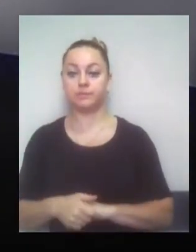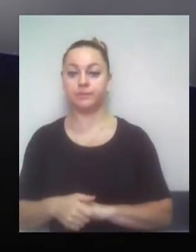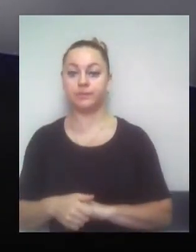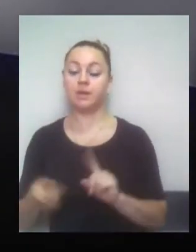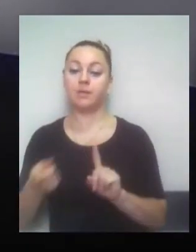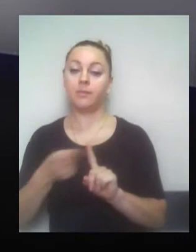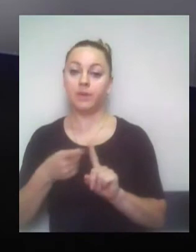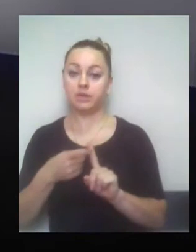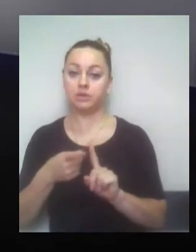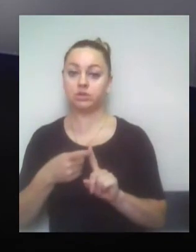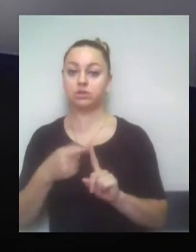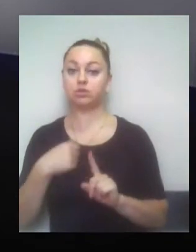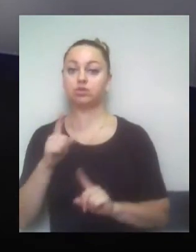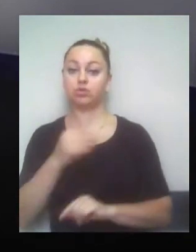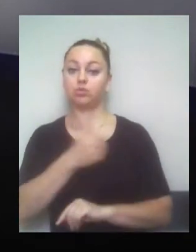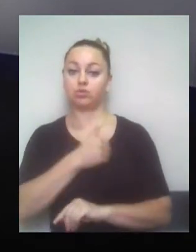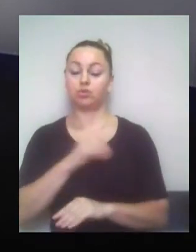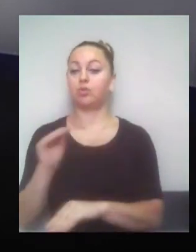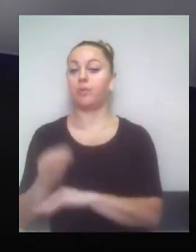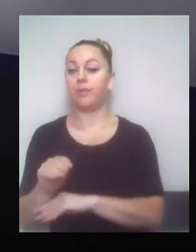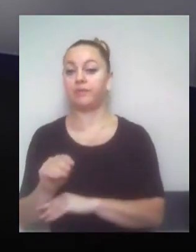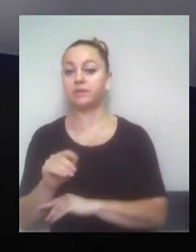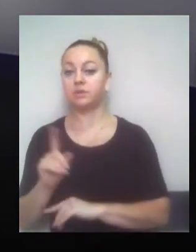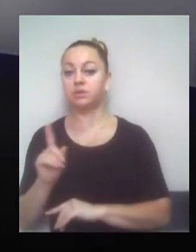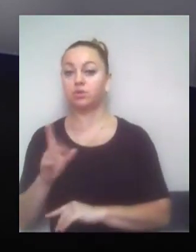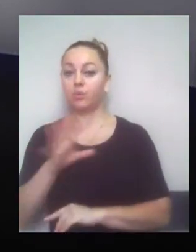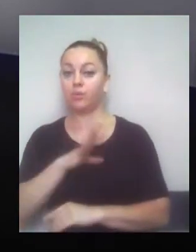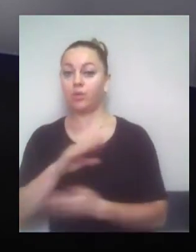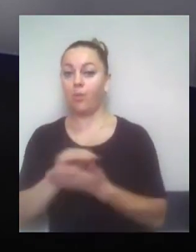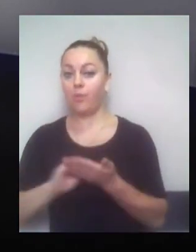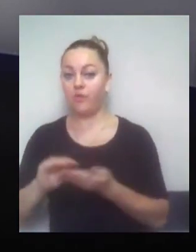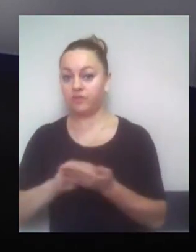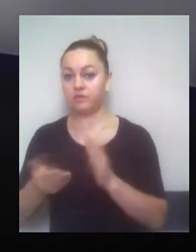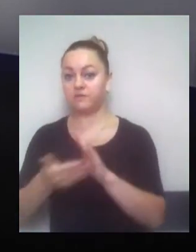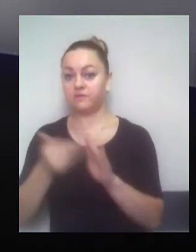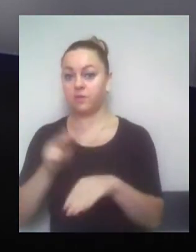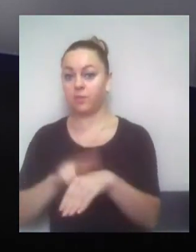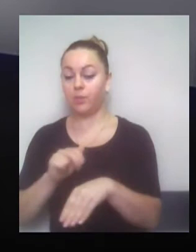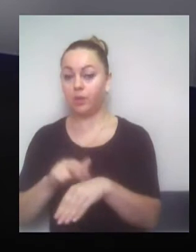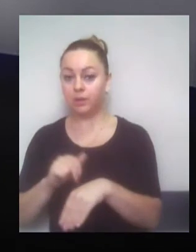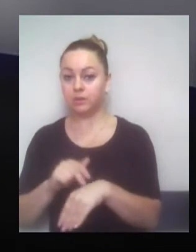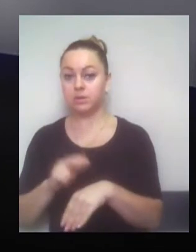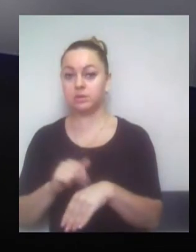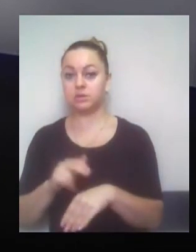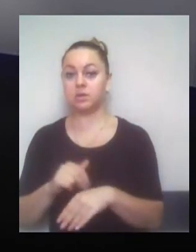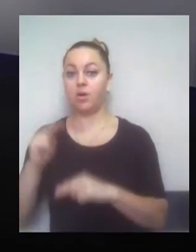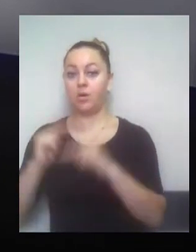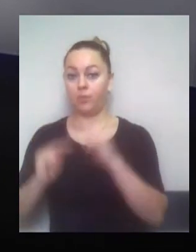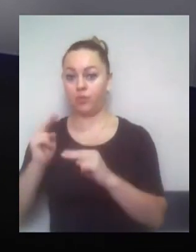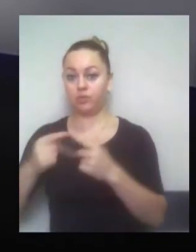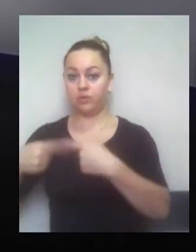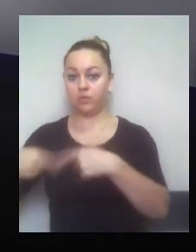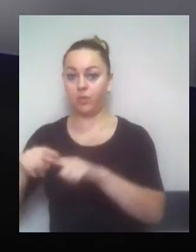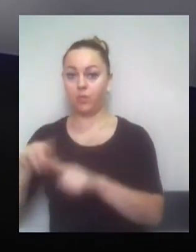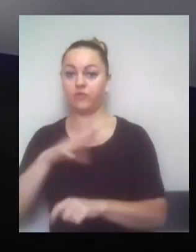що я б хотіла додавити. Коли була повторно там визвана поліція, забудовник нарушив